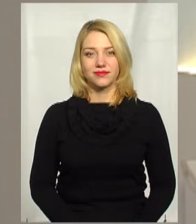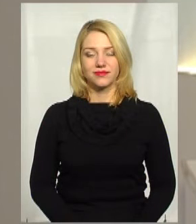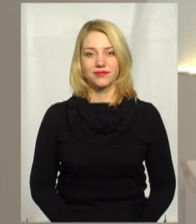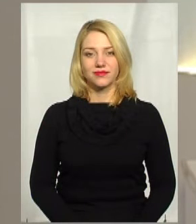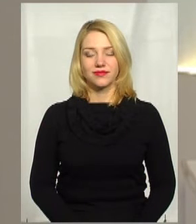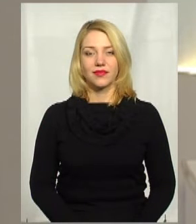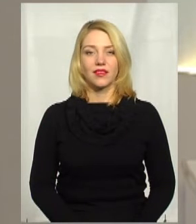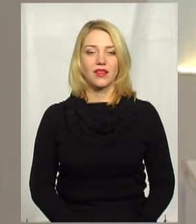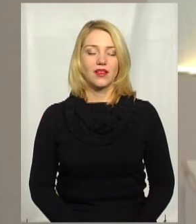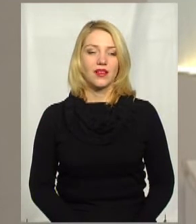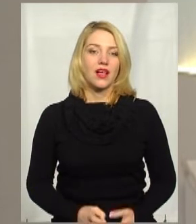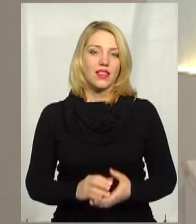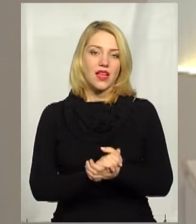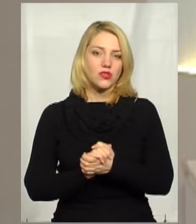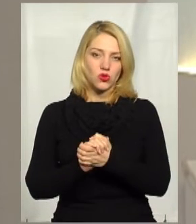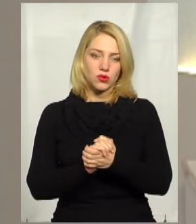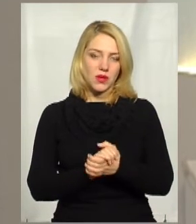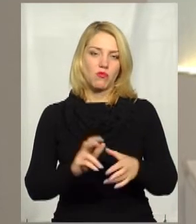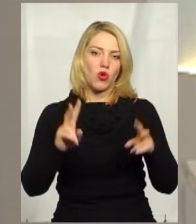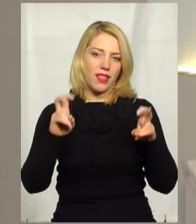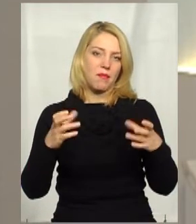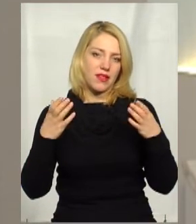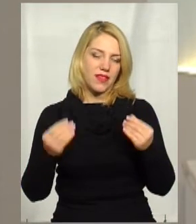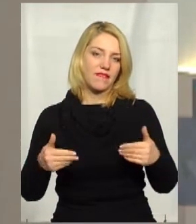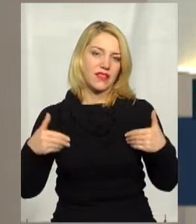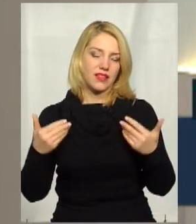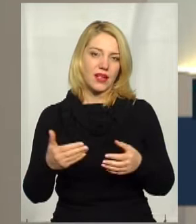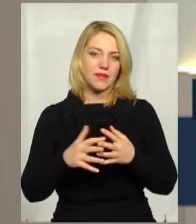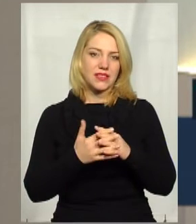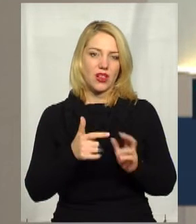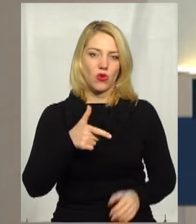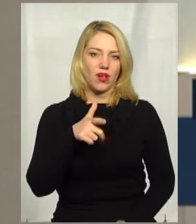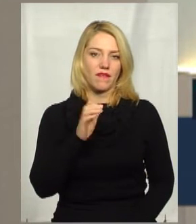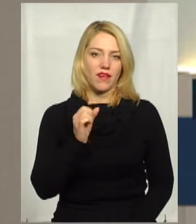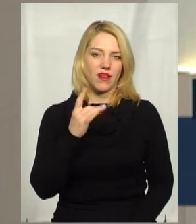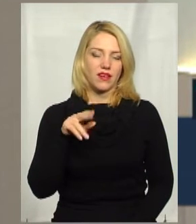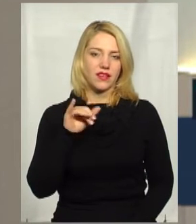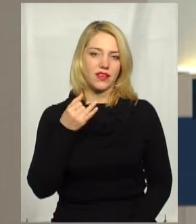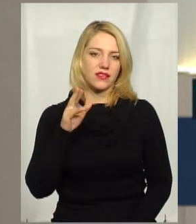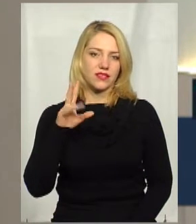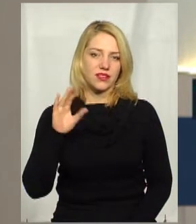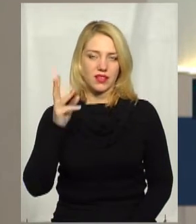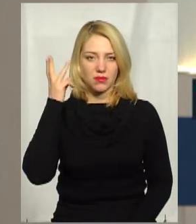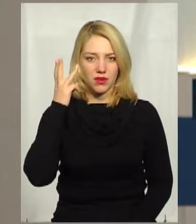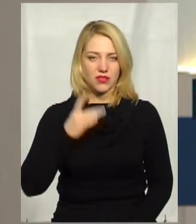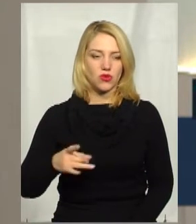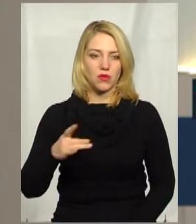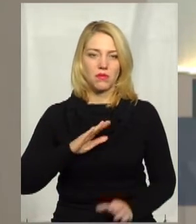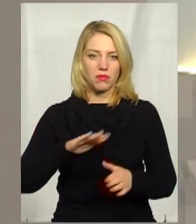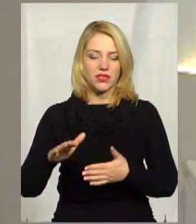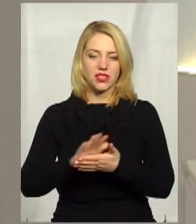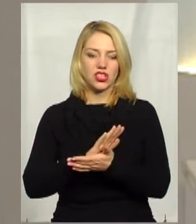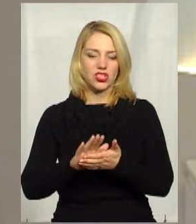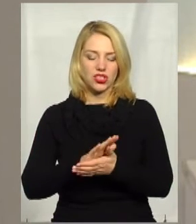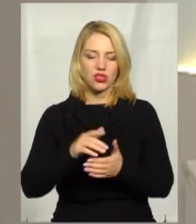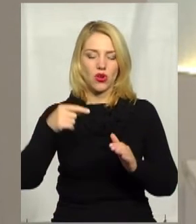На Суспільному тема дня. Вітаю! У селі Гвардійське Хмельницького району після чистки каналізаційних